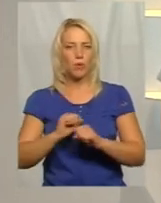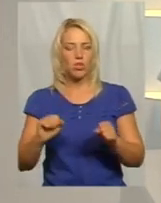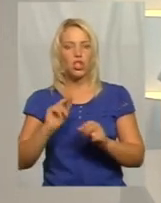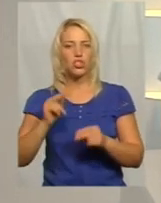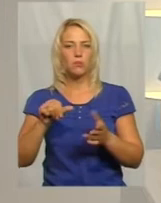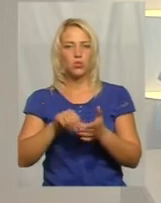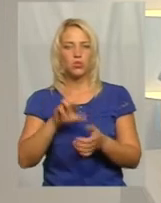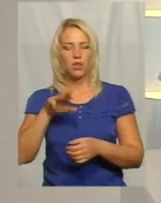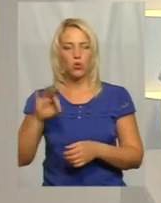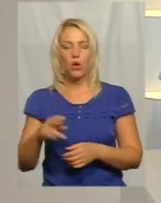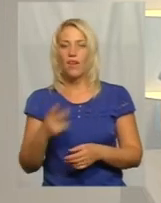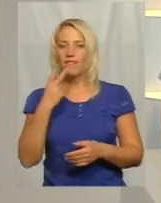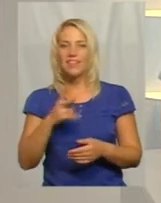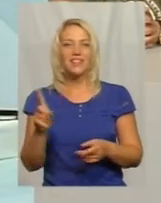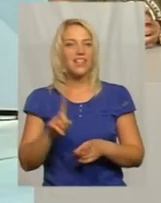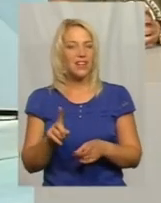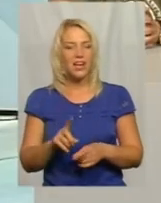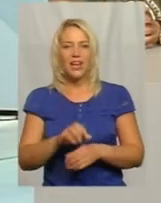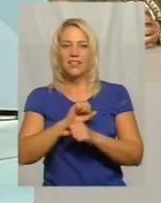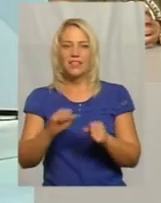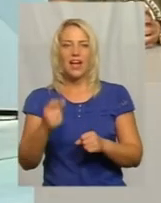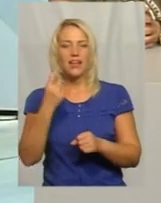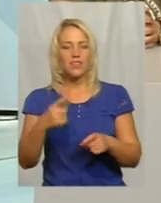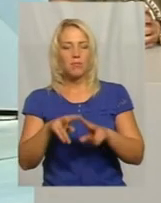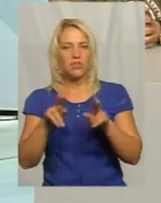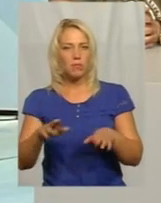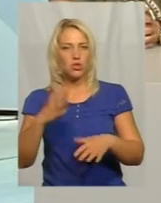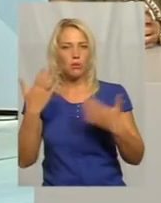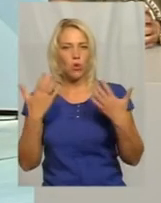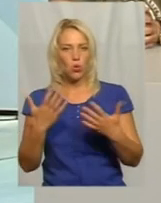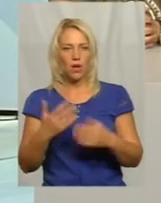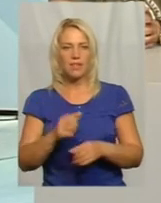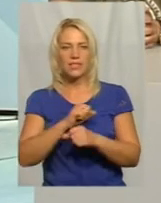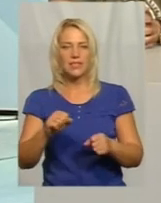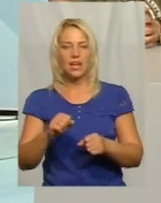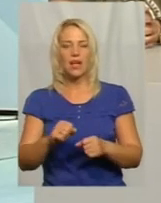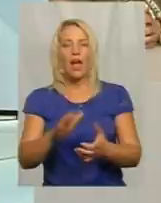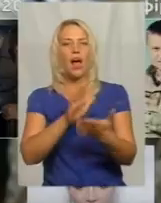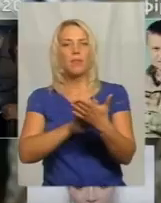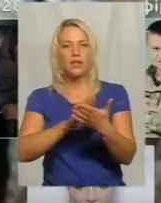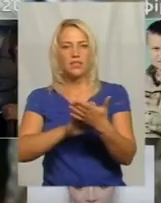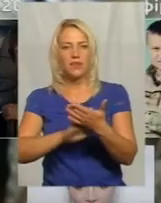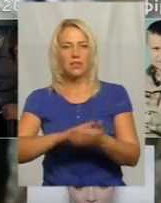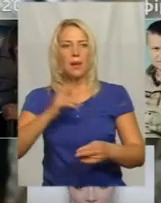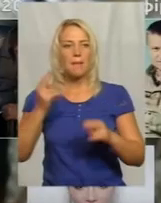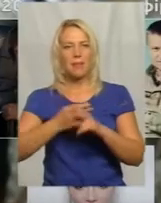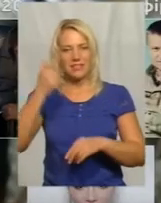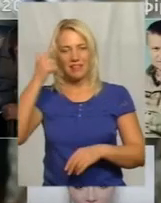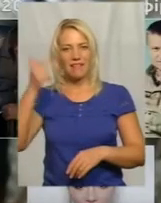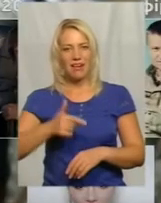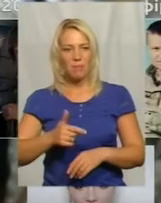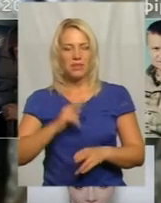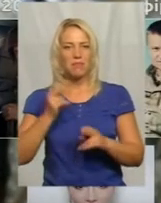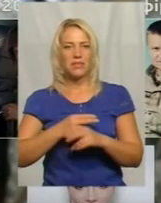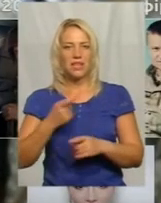ли, нельзя одніми і тими ж руками аплодувати безграмотним, бездарним КВНщикам, які не отримали ні